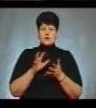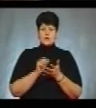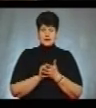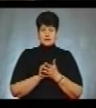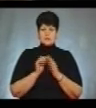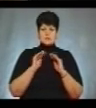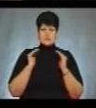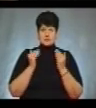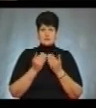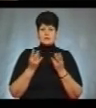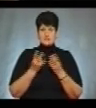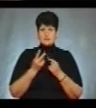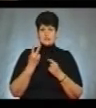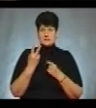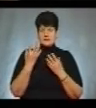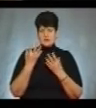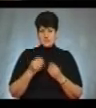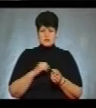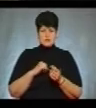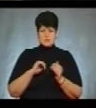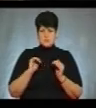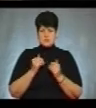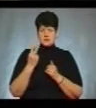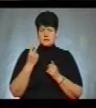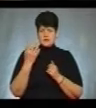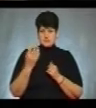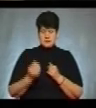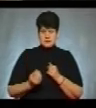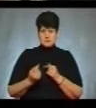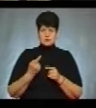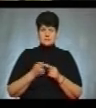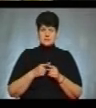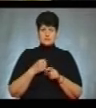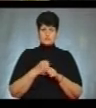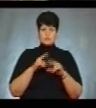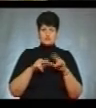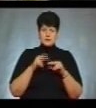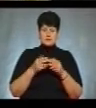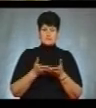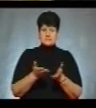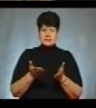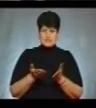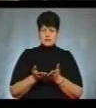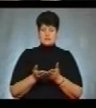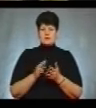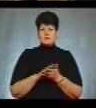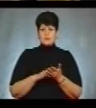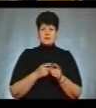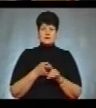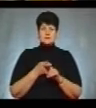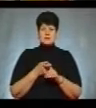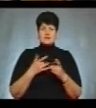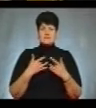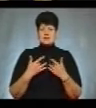потрібно буде на два дні, щоб все це влаштувати і збудувати там сцену. Далі залежить від самих